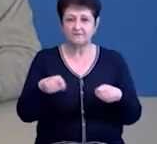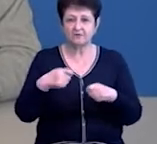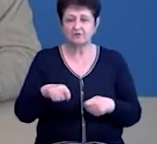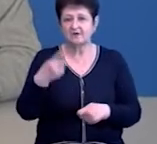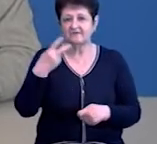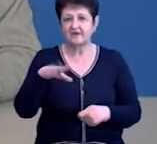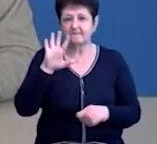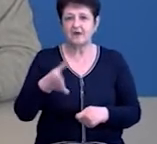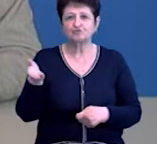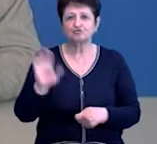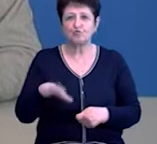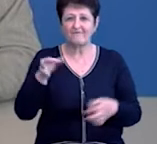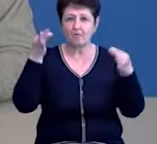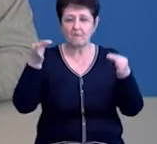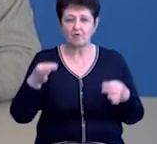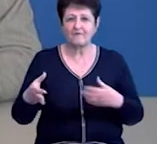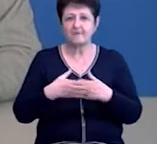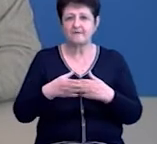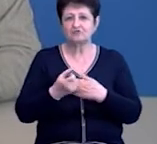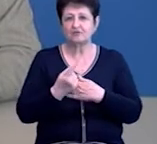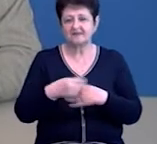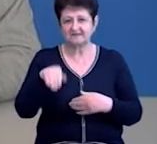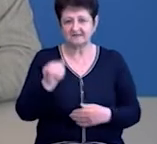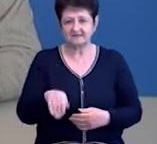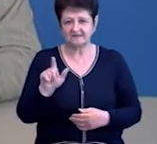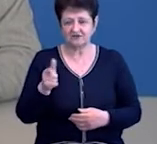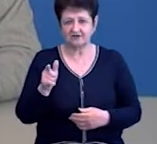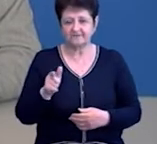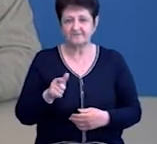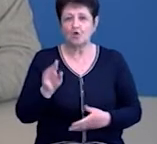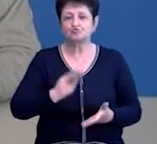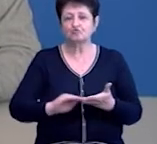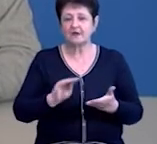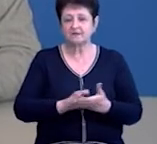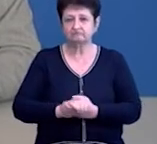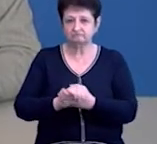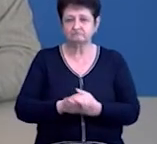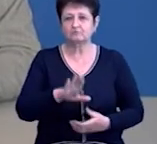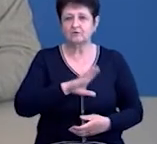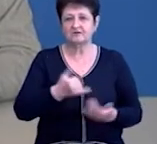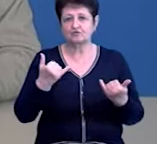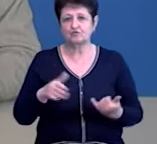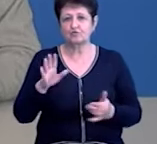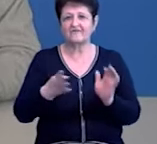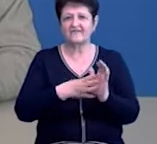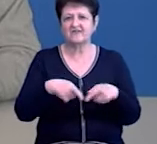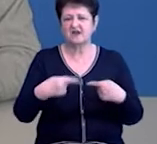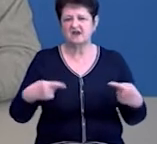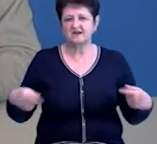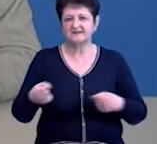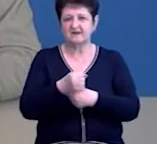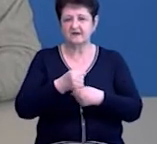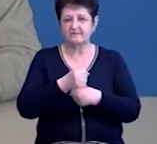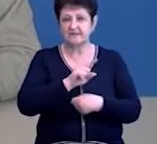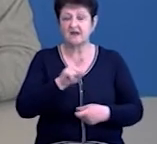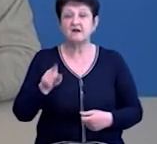25 штук в упаковці за майже 11 тисяч гривень. Журналісти Суспільного побували сьогодні у дев'яти різних фармацевтичних